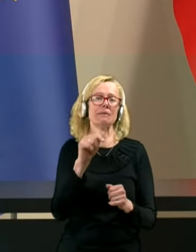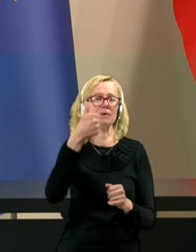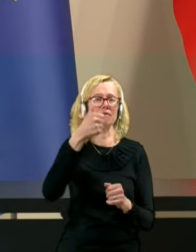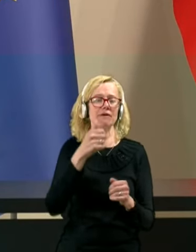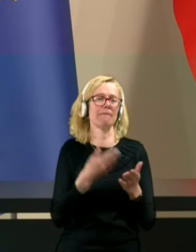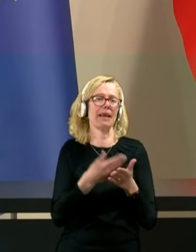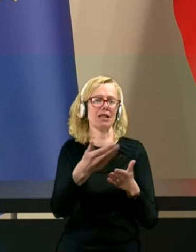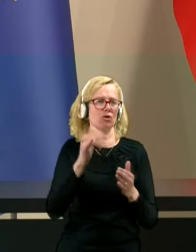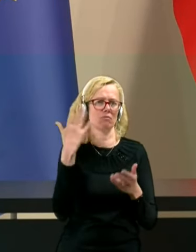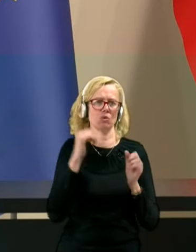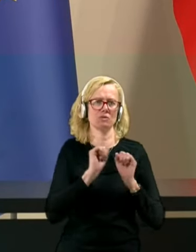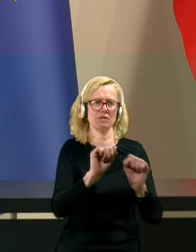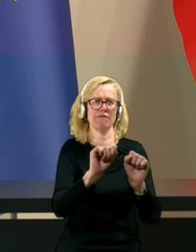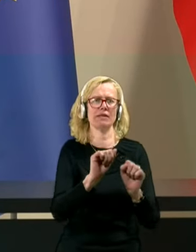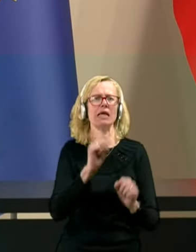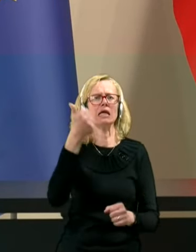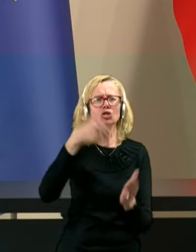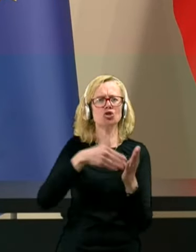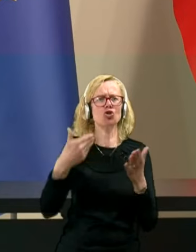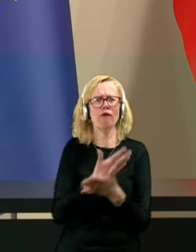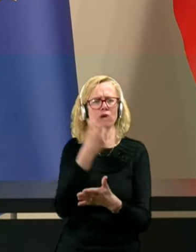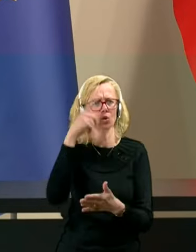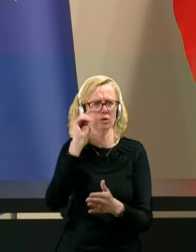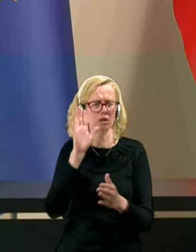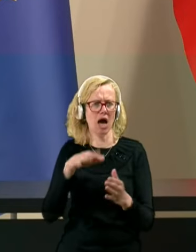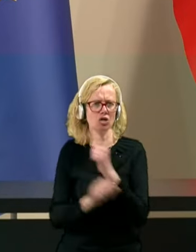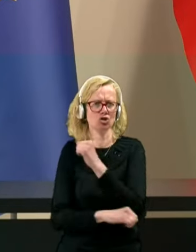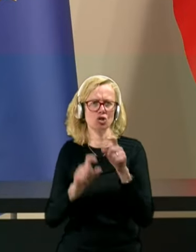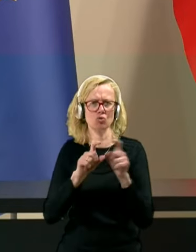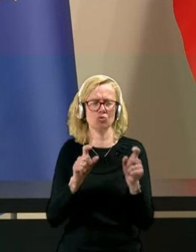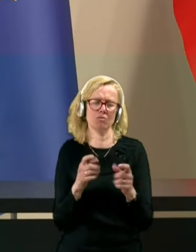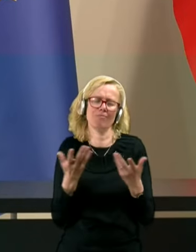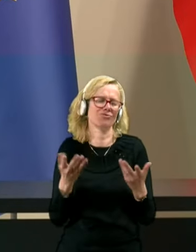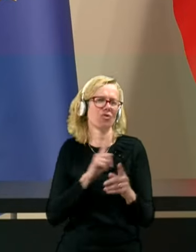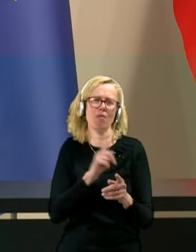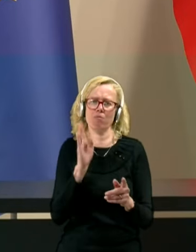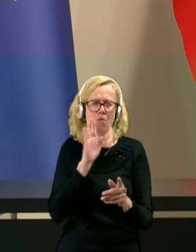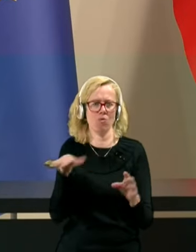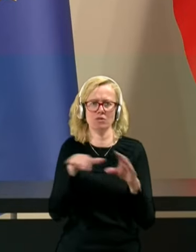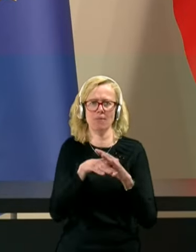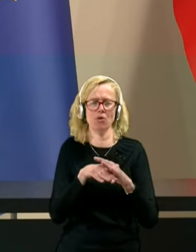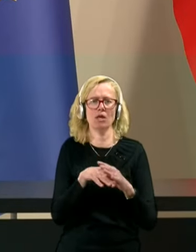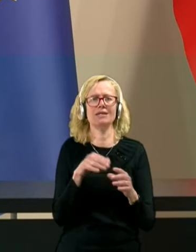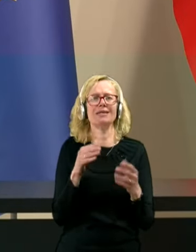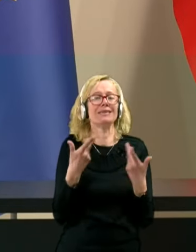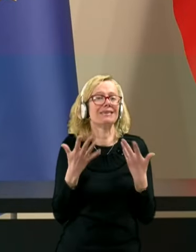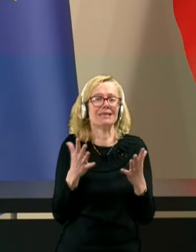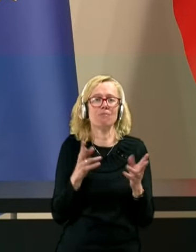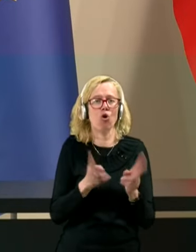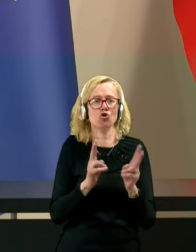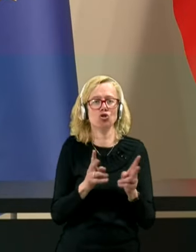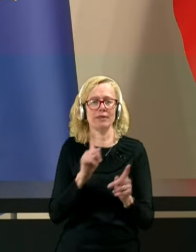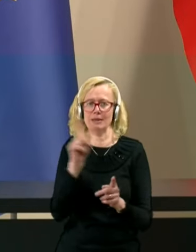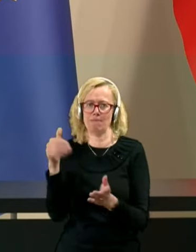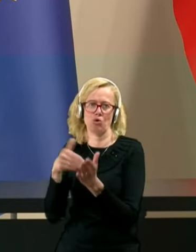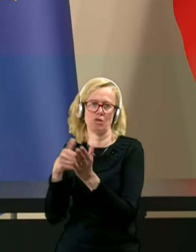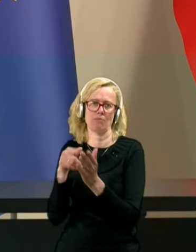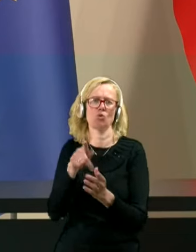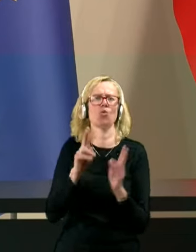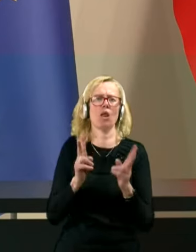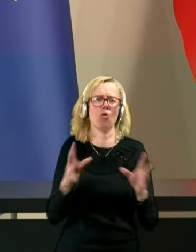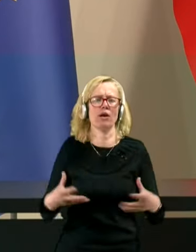bil zavrnen. Tisoč novih ljudi na inštitutu pač ne bomo zaposlili, ker zato ni možnosti, niti potrebe se da to rešiti na